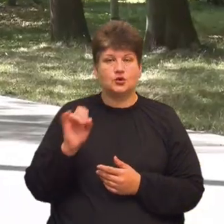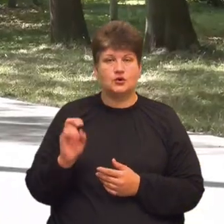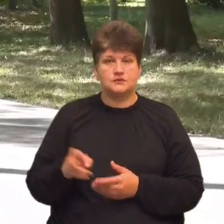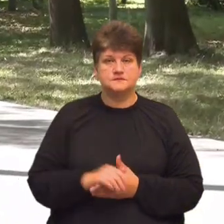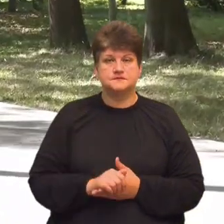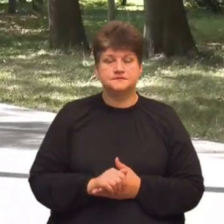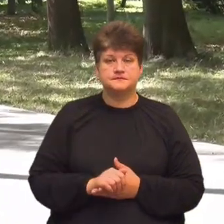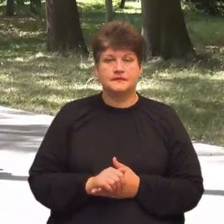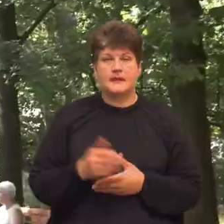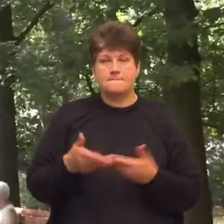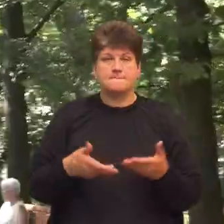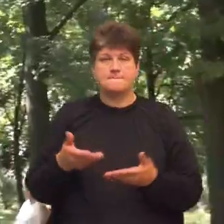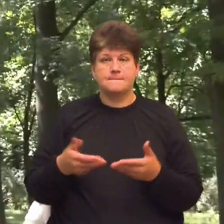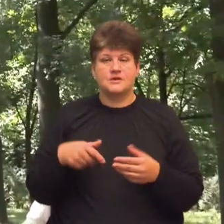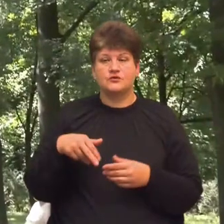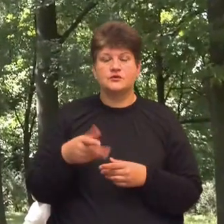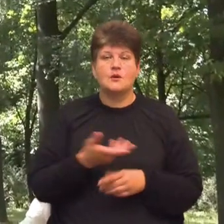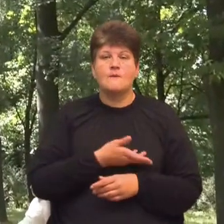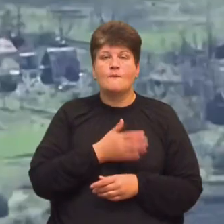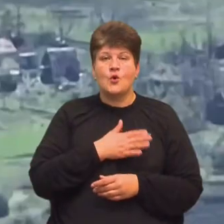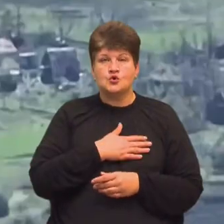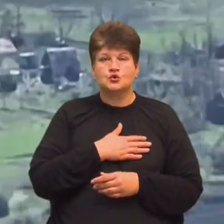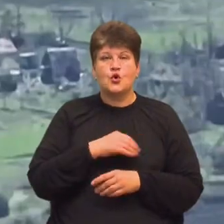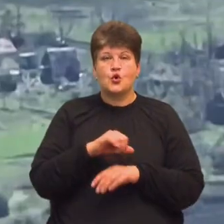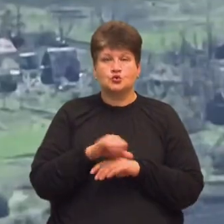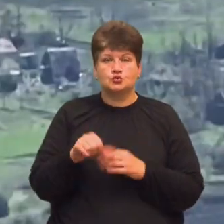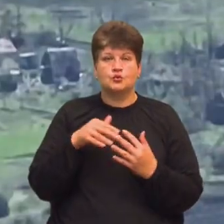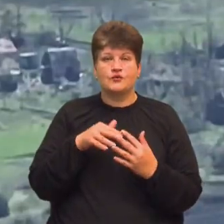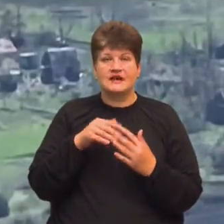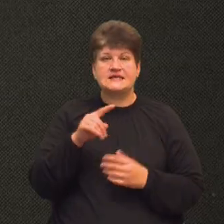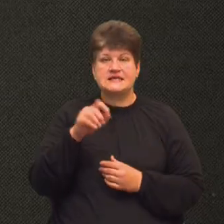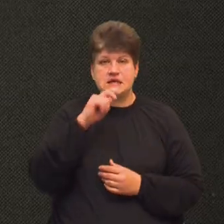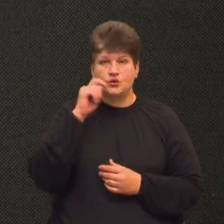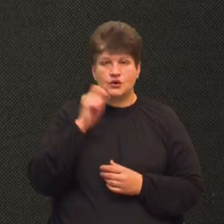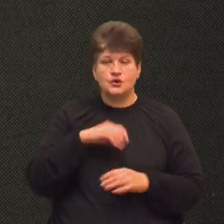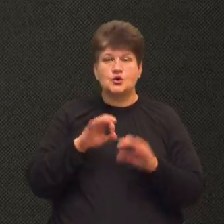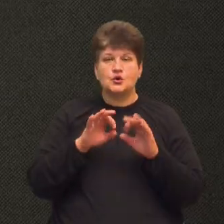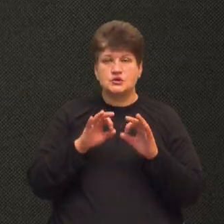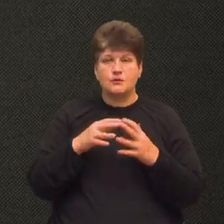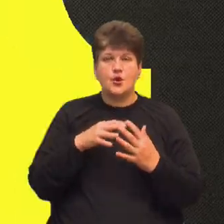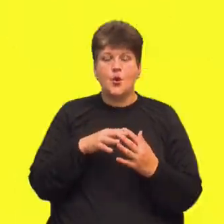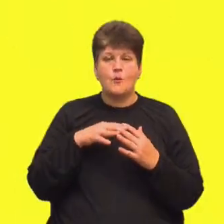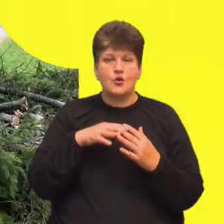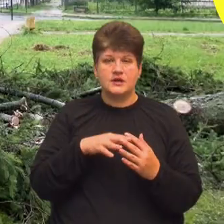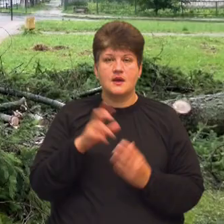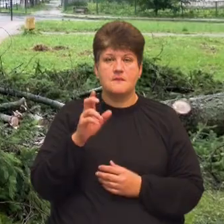Пішки йшов від польського кордону, аби воювати за Україну. Олег Друк розповів про бої на Бахмутському напрямку.